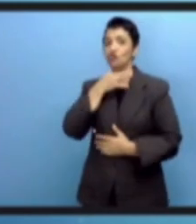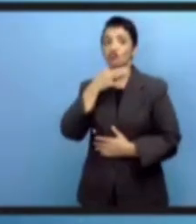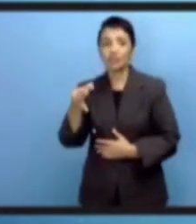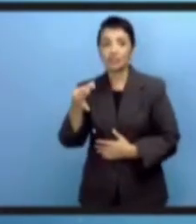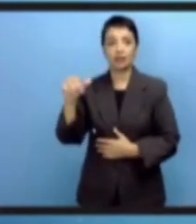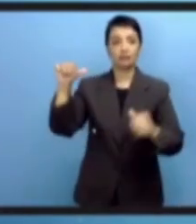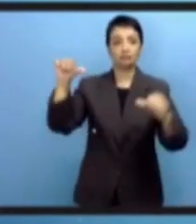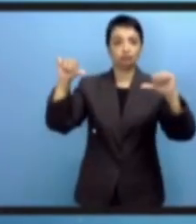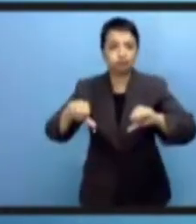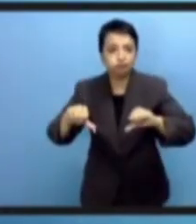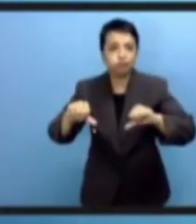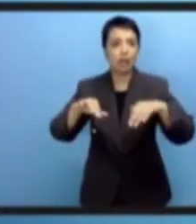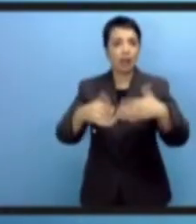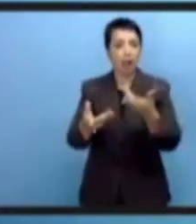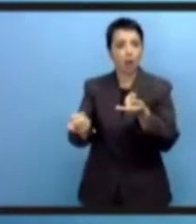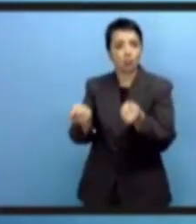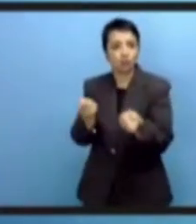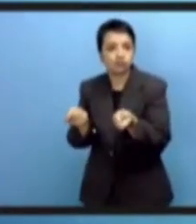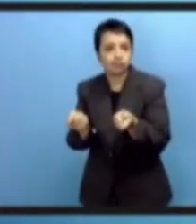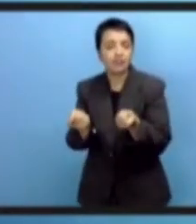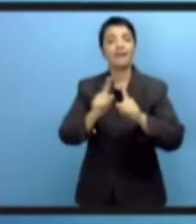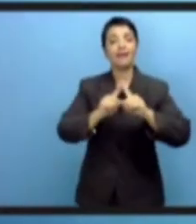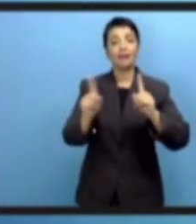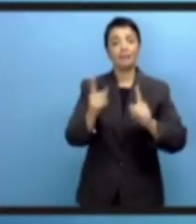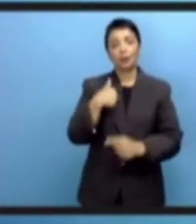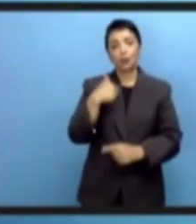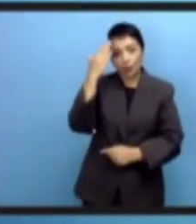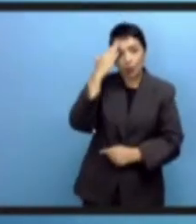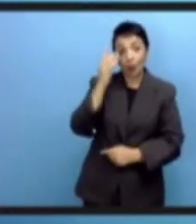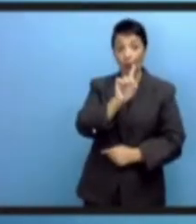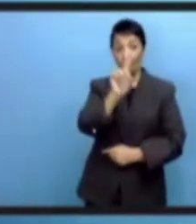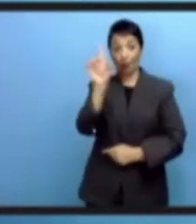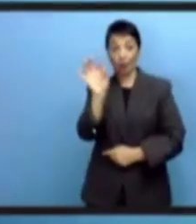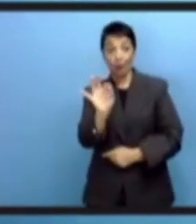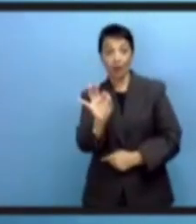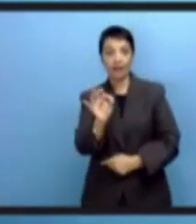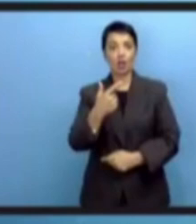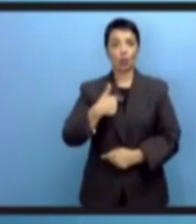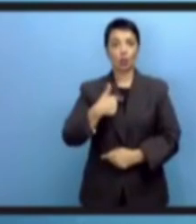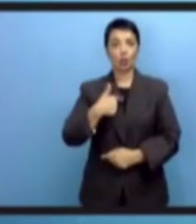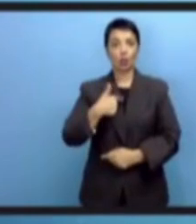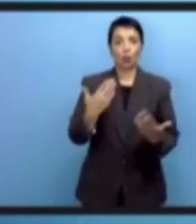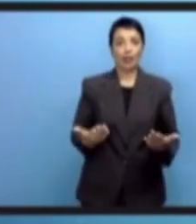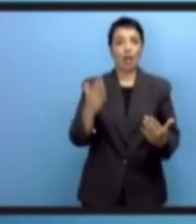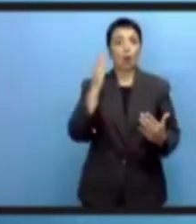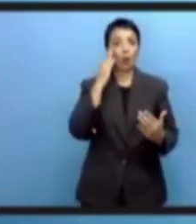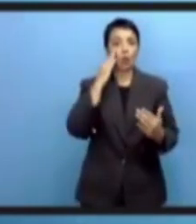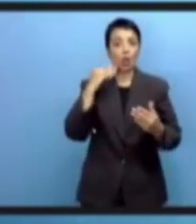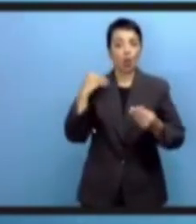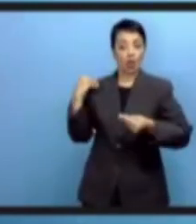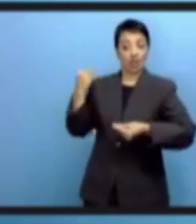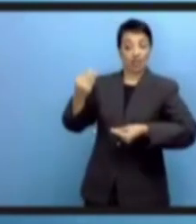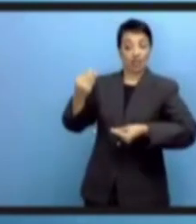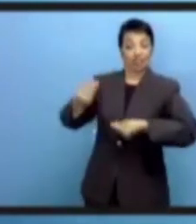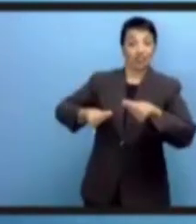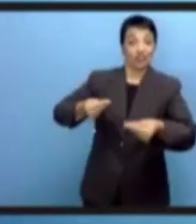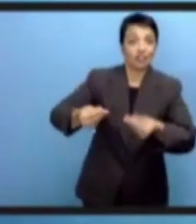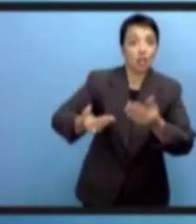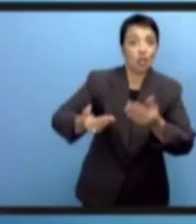Глобальный цифровой договор – это как раз та возможность, которая позволяет нам ухватить эту возможность и